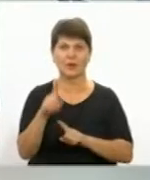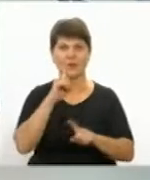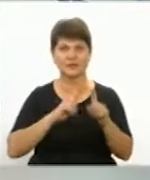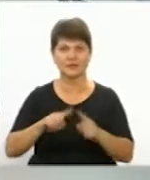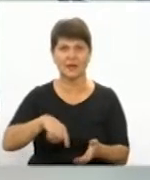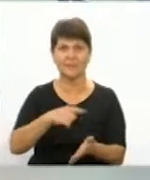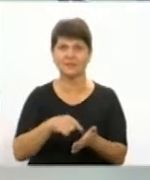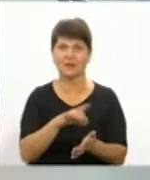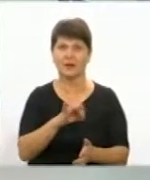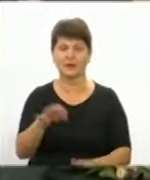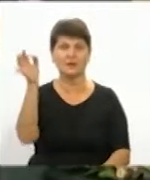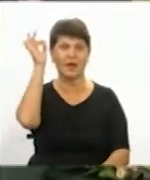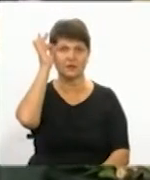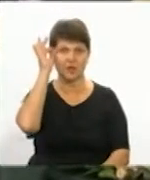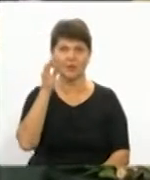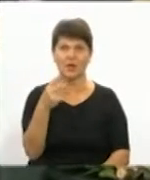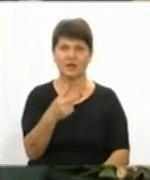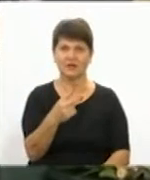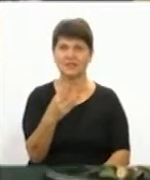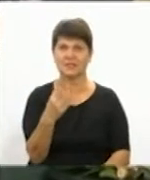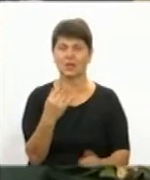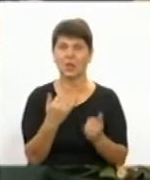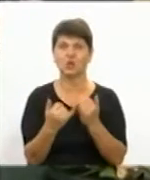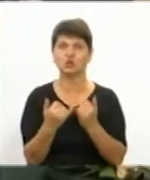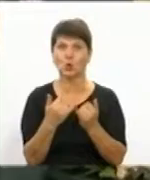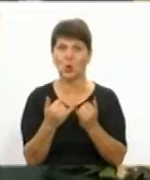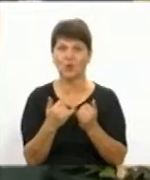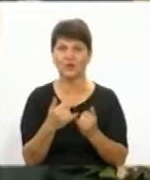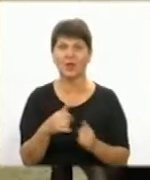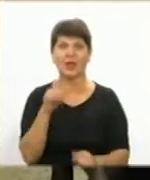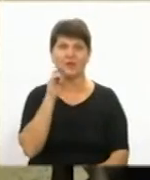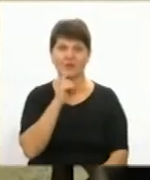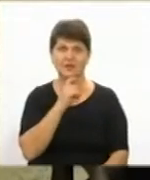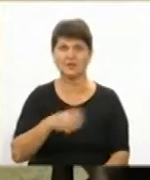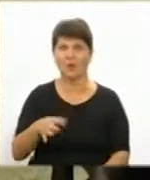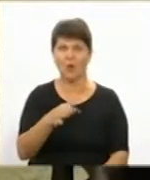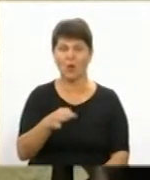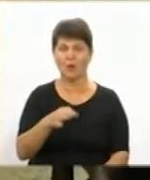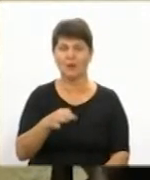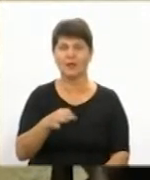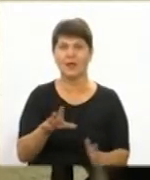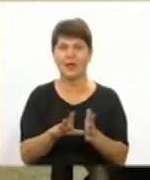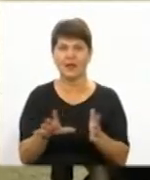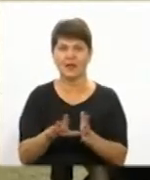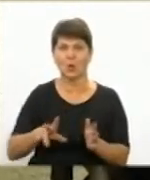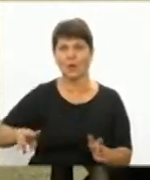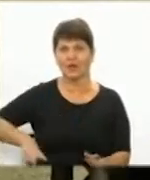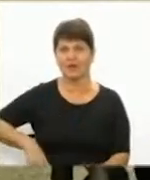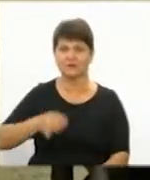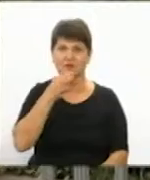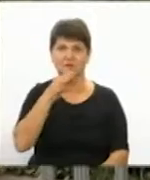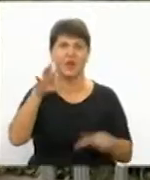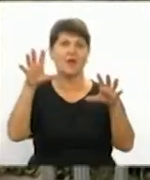Нагадаємо, 23 жовтня генеральний директор Вінниця обленерго Андрій Поліщук повідомив про відключення Вінниця